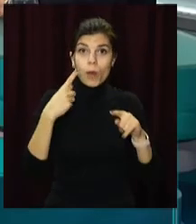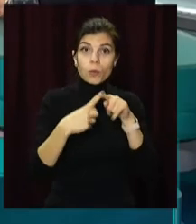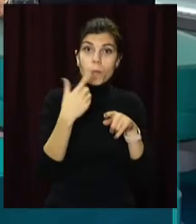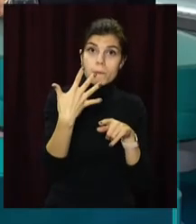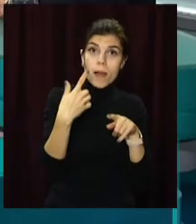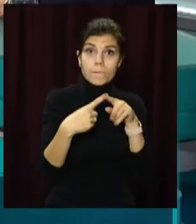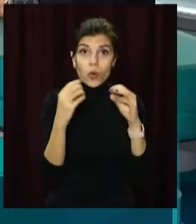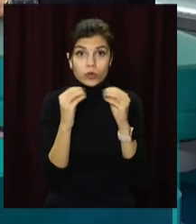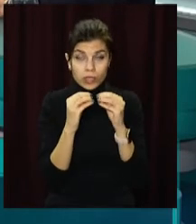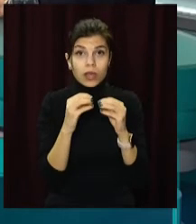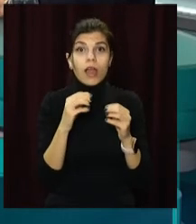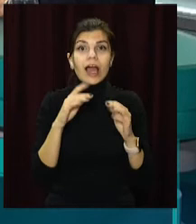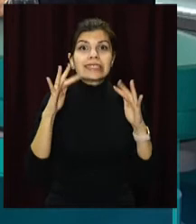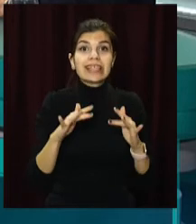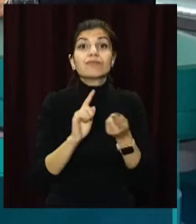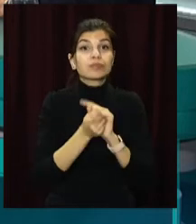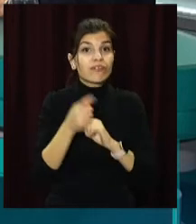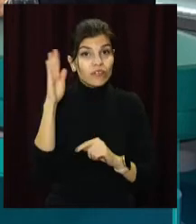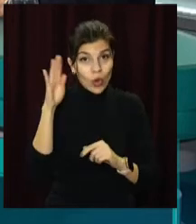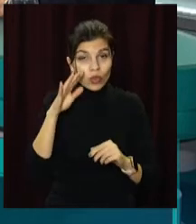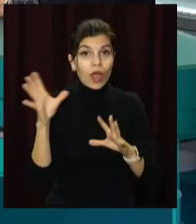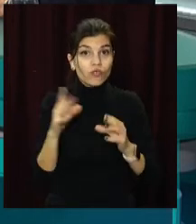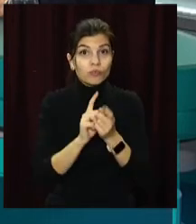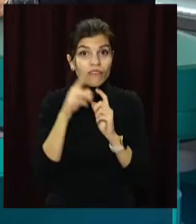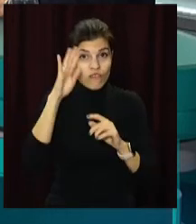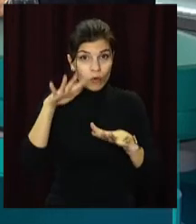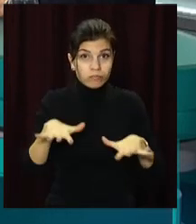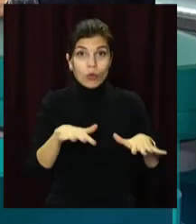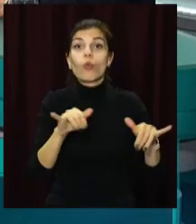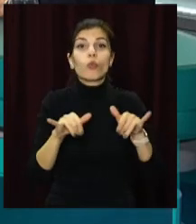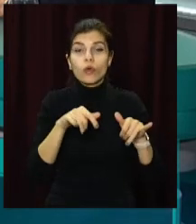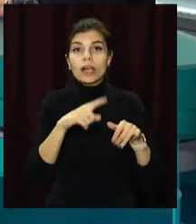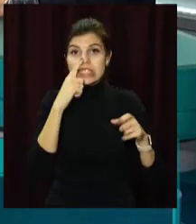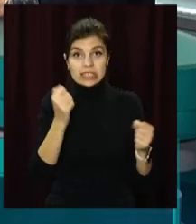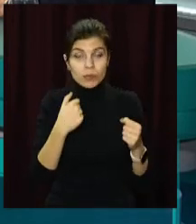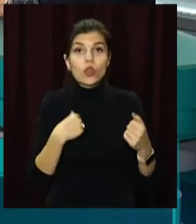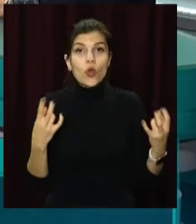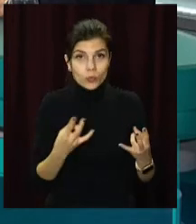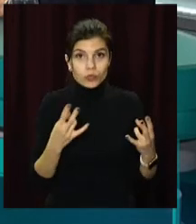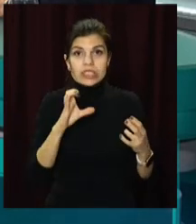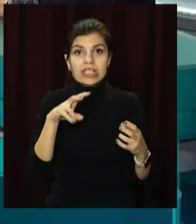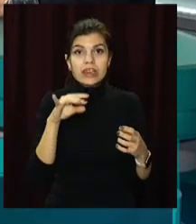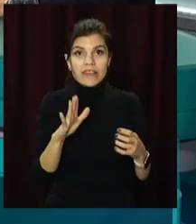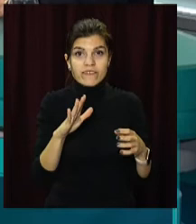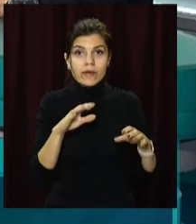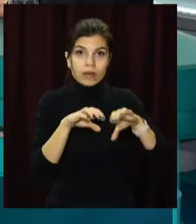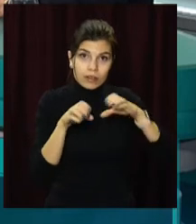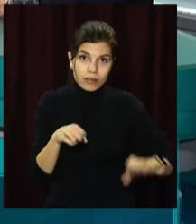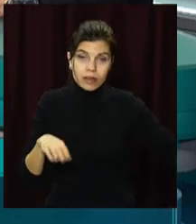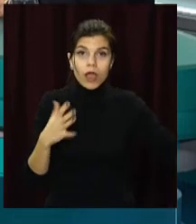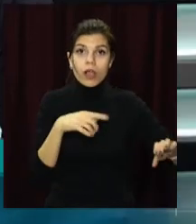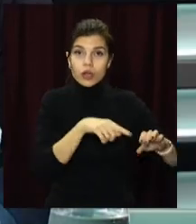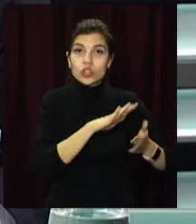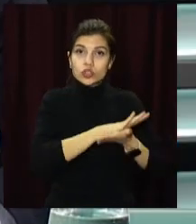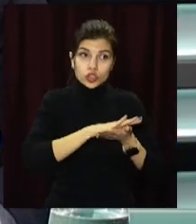п'яти, плюс десяти, навіть синоптики обіцяють, то це все перетвориться у воду. І саме тому взимку нам потрібна зловова каналізація, яка буде